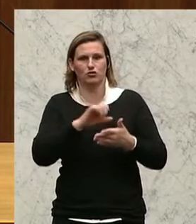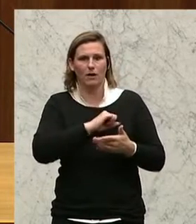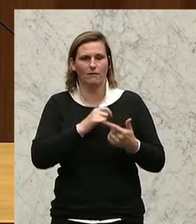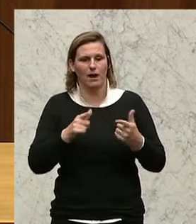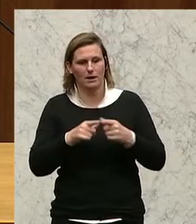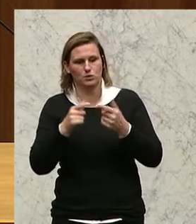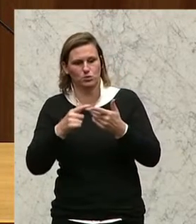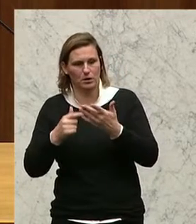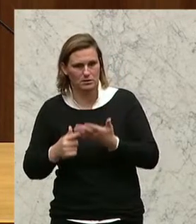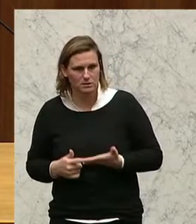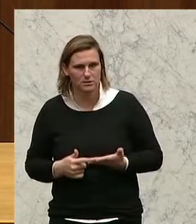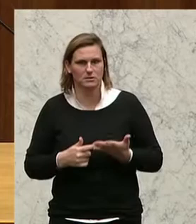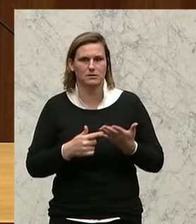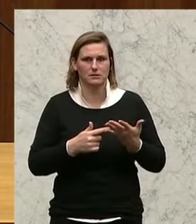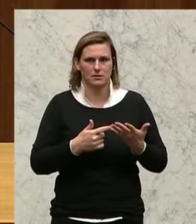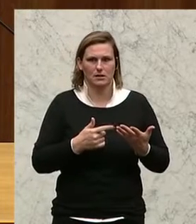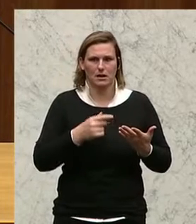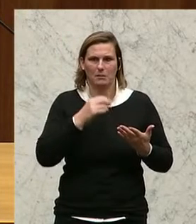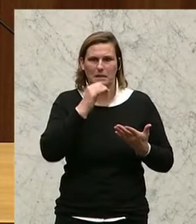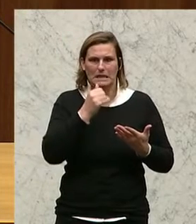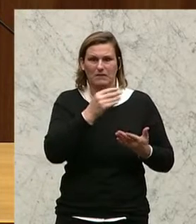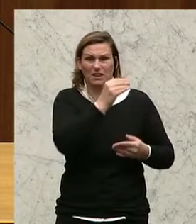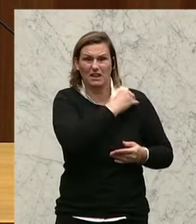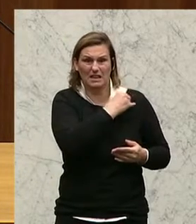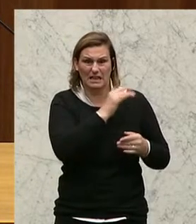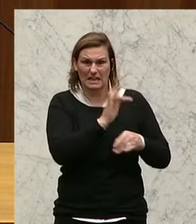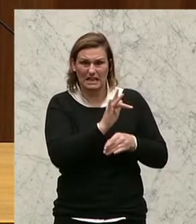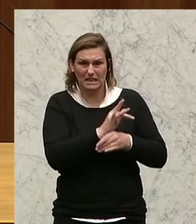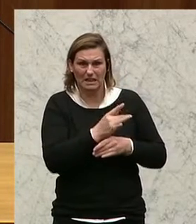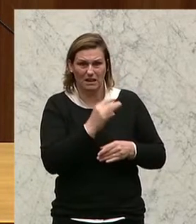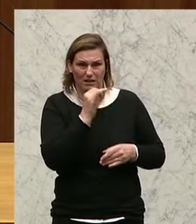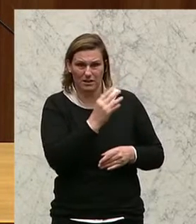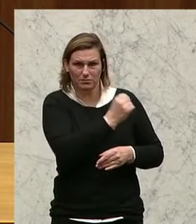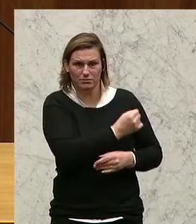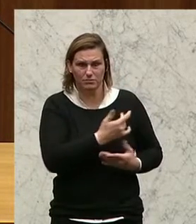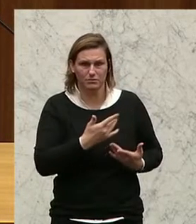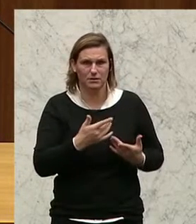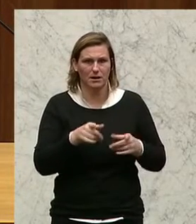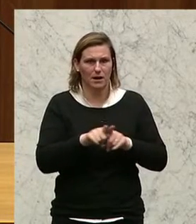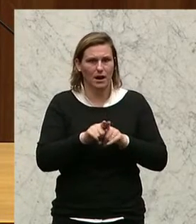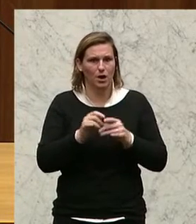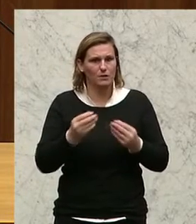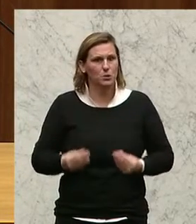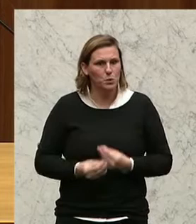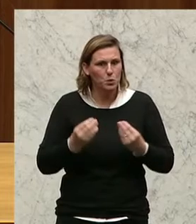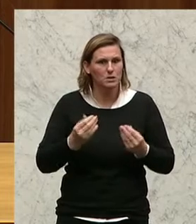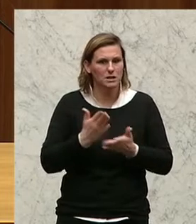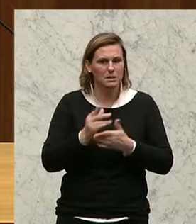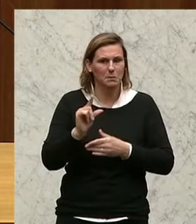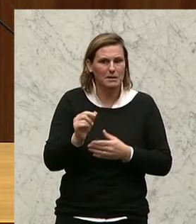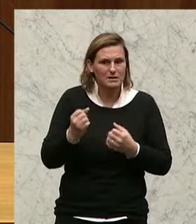geleistet haben. Und Sie sind ja auch nicht wirklich zugänglich für irgendwelche Kritikpunkte. Das ist ja genau auch ein Grund, warum wahrscheinlich die